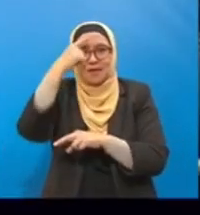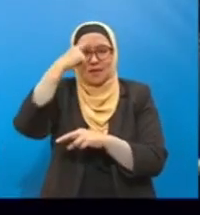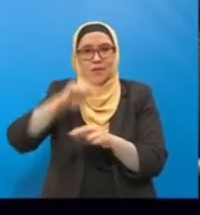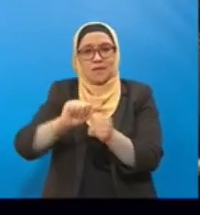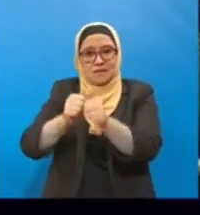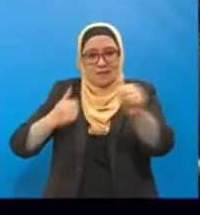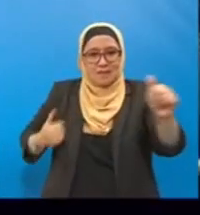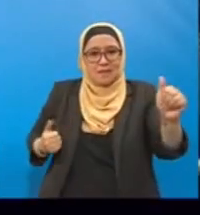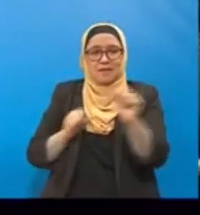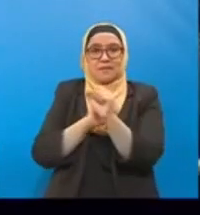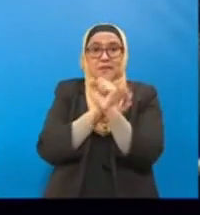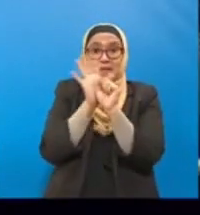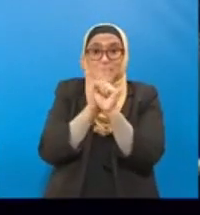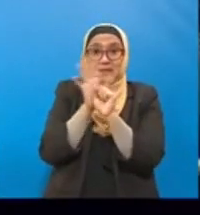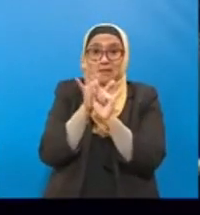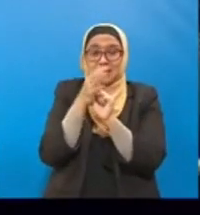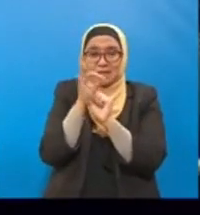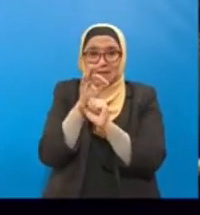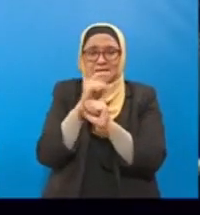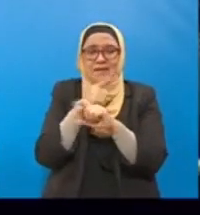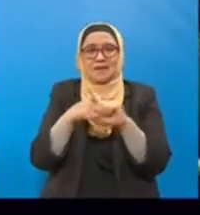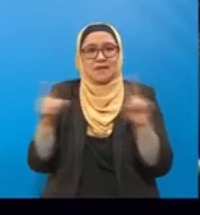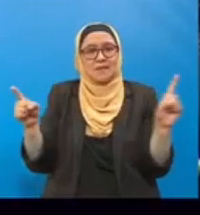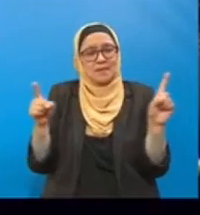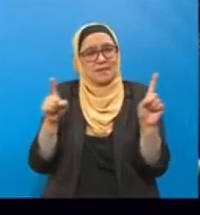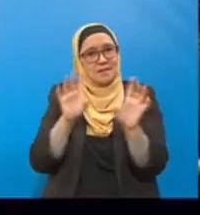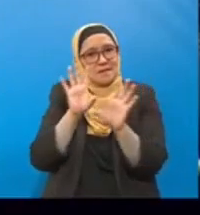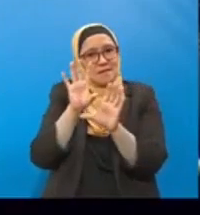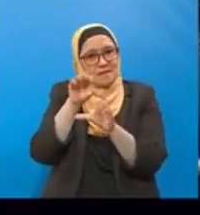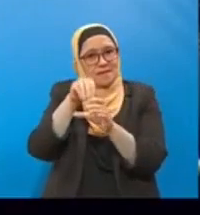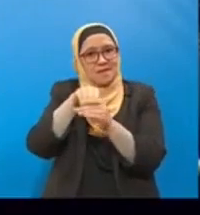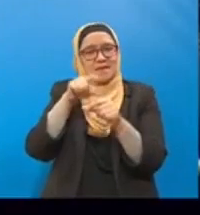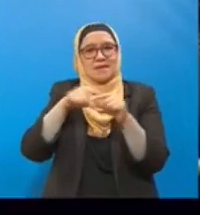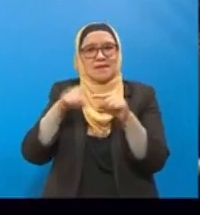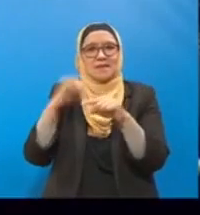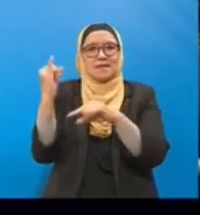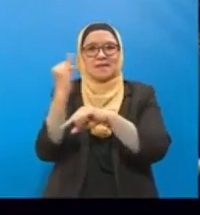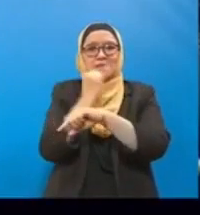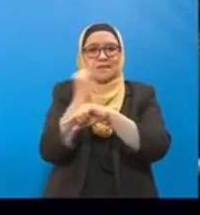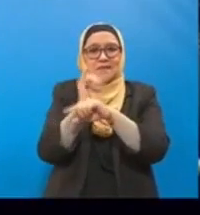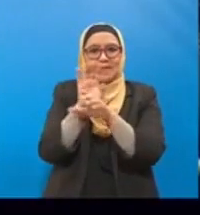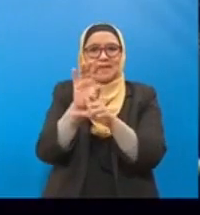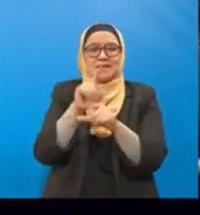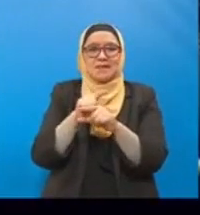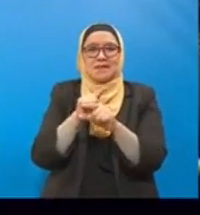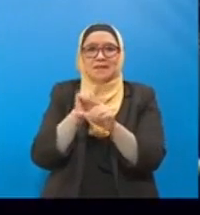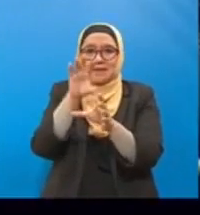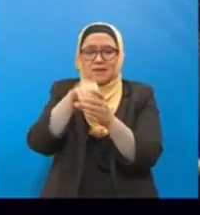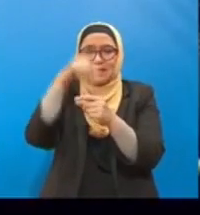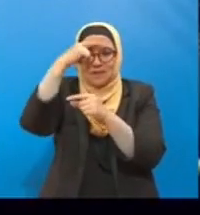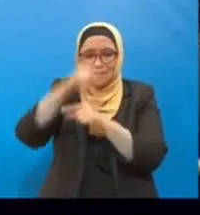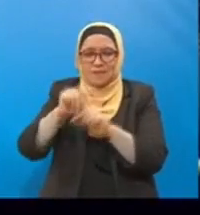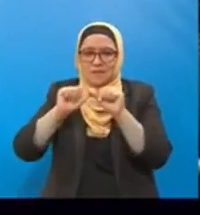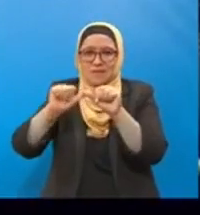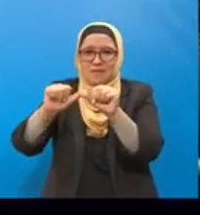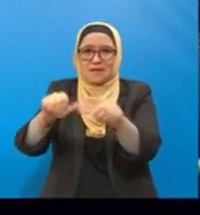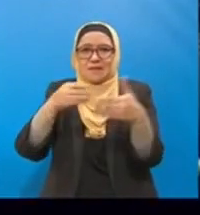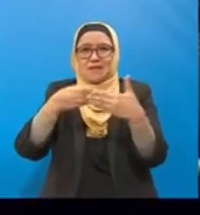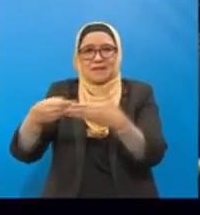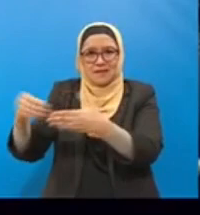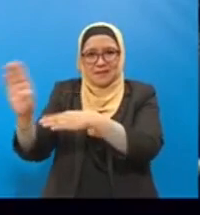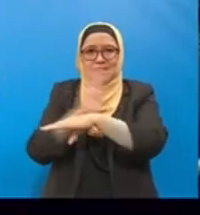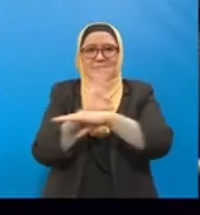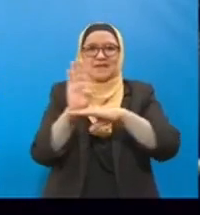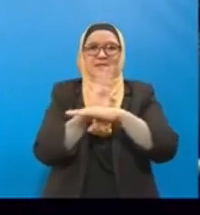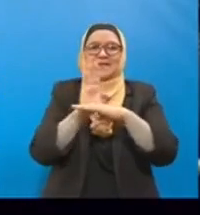membina semakan di peringkat Kementerian mendapati bahawa sekarang ini ada cadangan